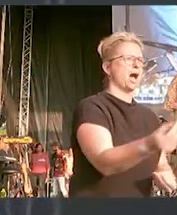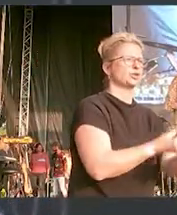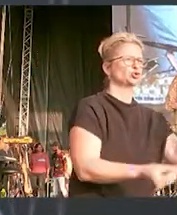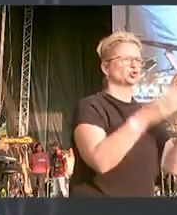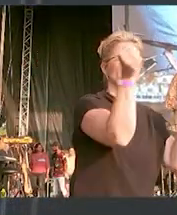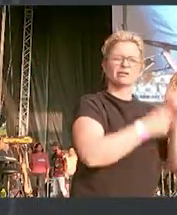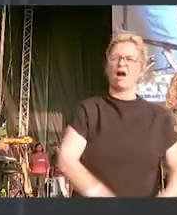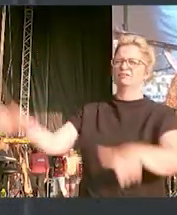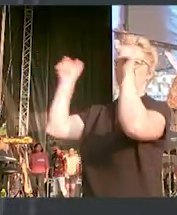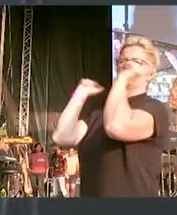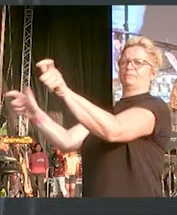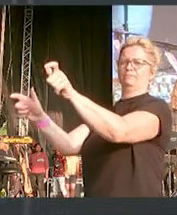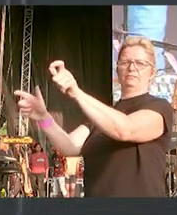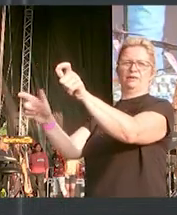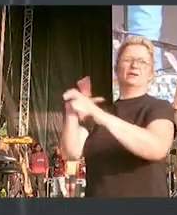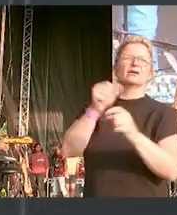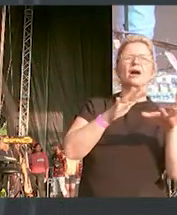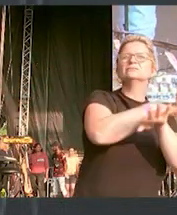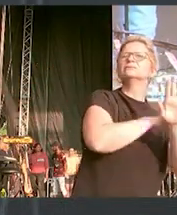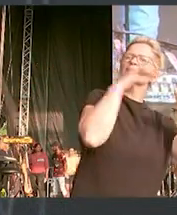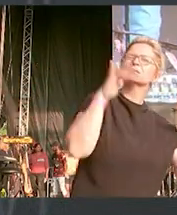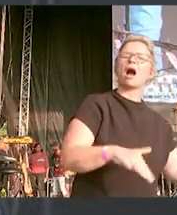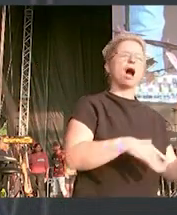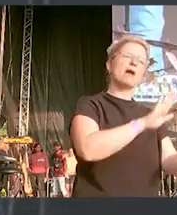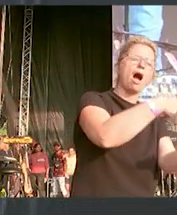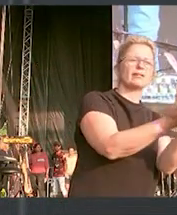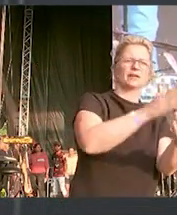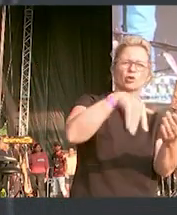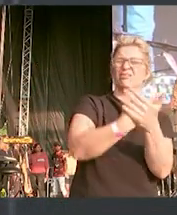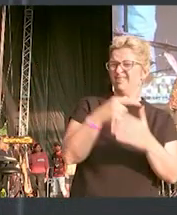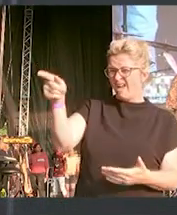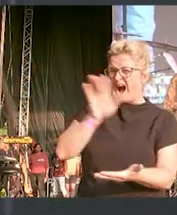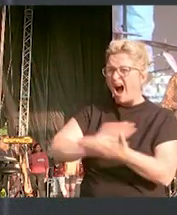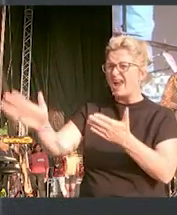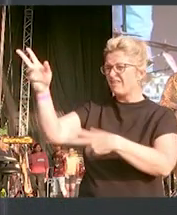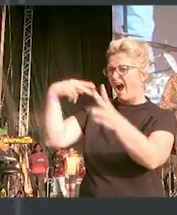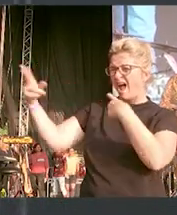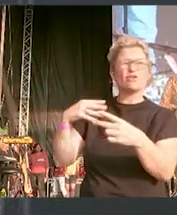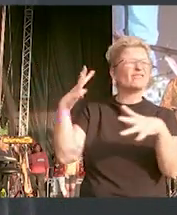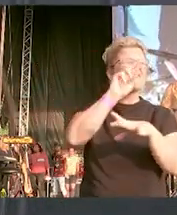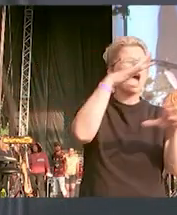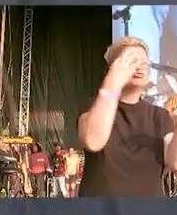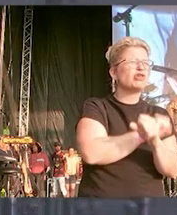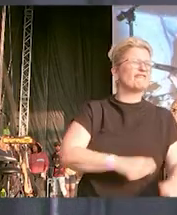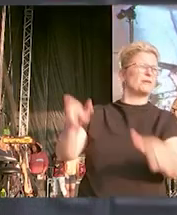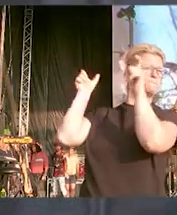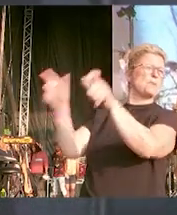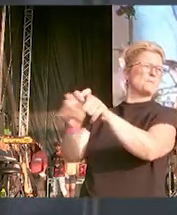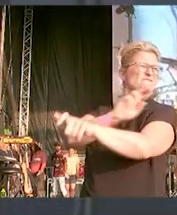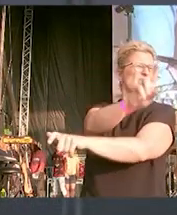zu lernen, die diesen zweifelhaften Angeboten und einfachen Antworten widerstehen. Es sind